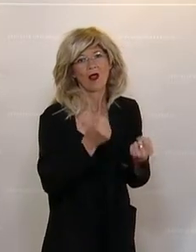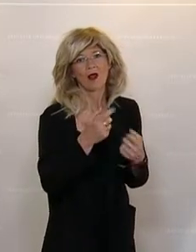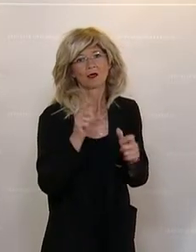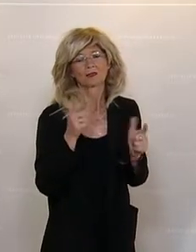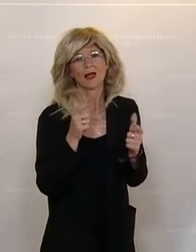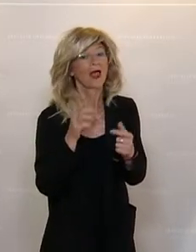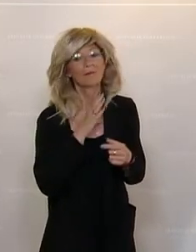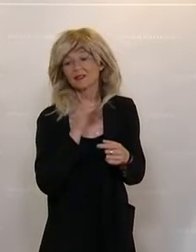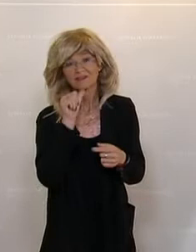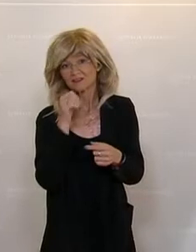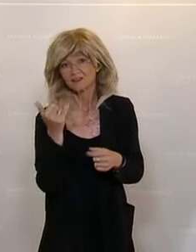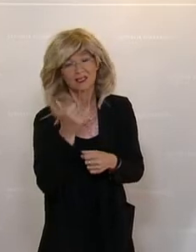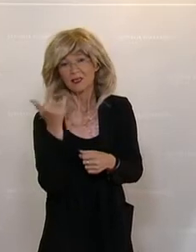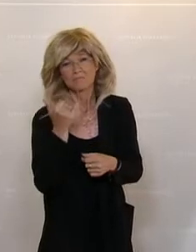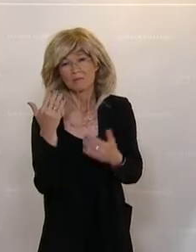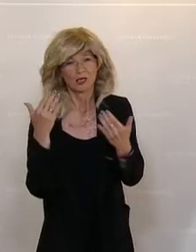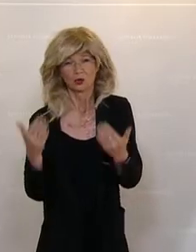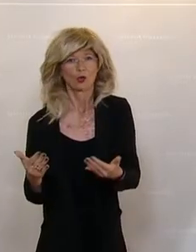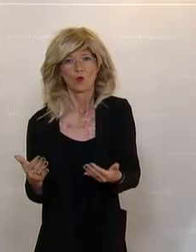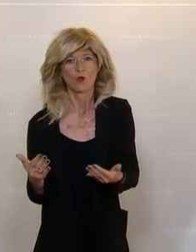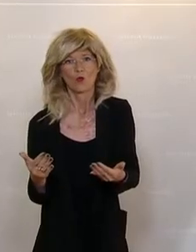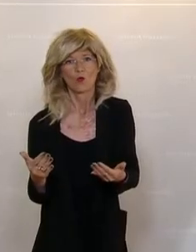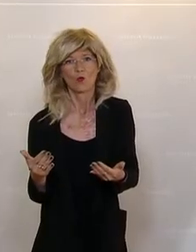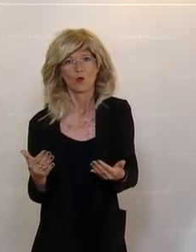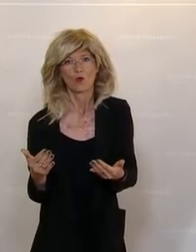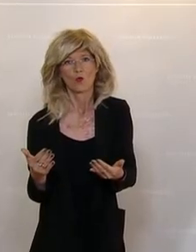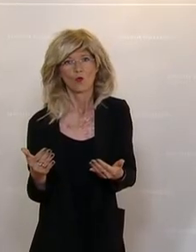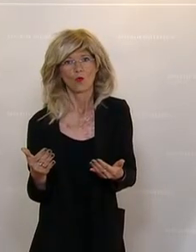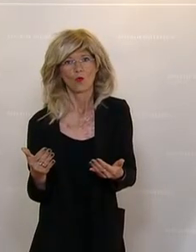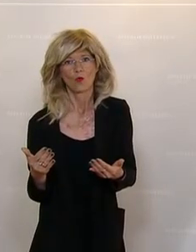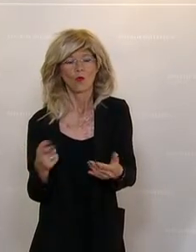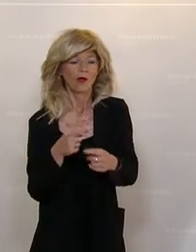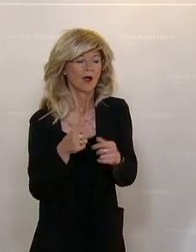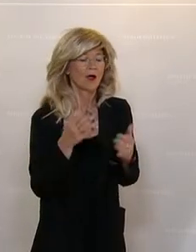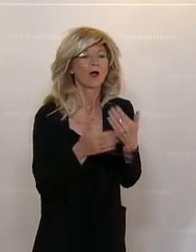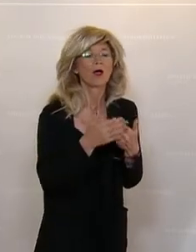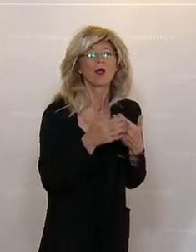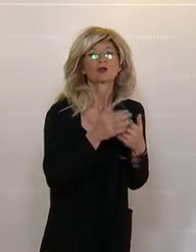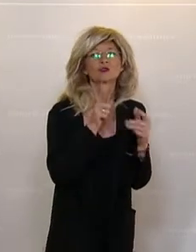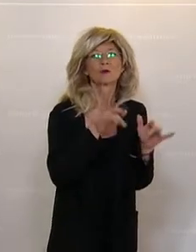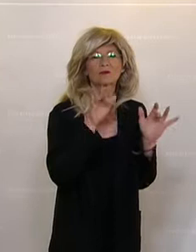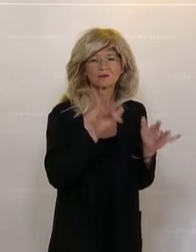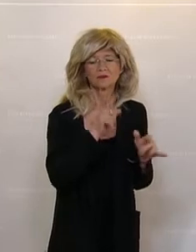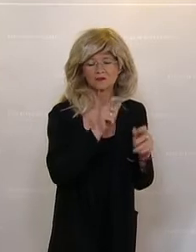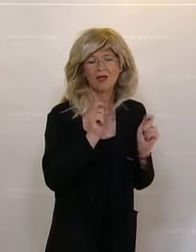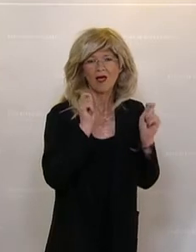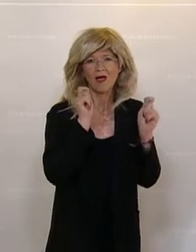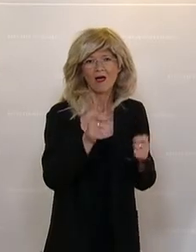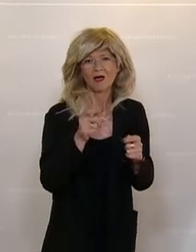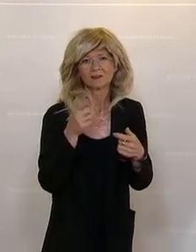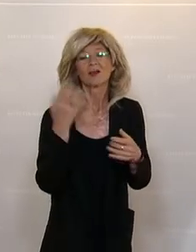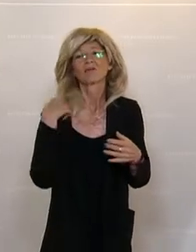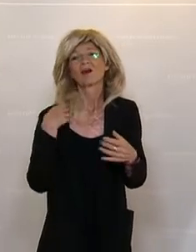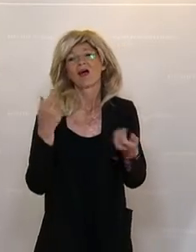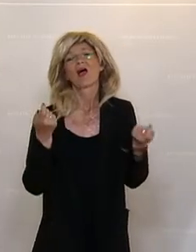immer ist das der Fall. Und umso wichtiger ist, dass wir auch mit diesem Antrag, den wir bereits auch im Ausschuss dankenswerterweise einstimmig